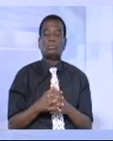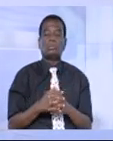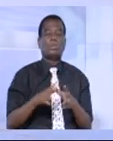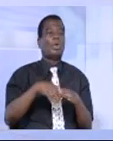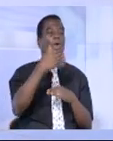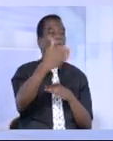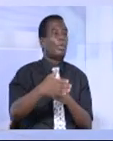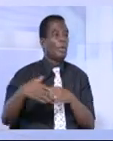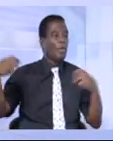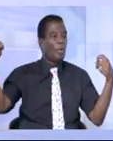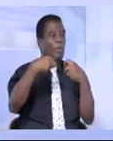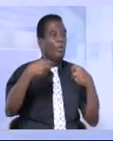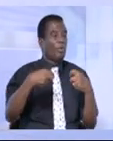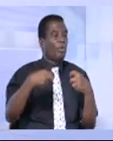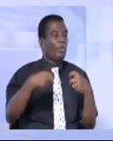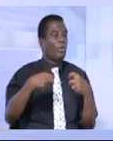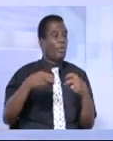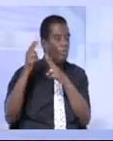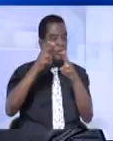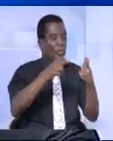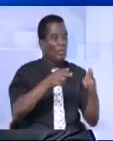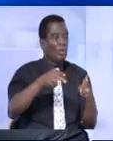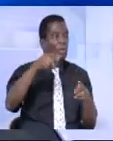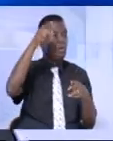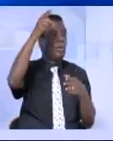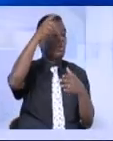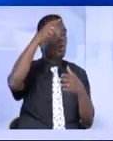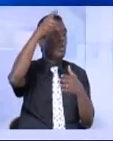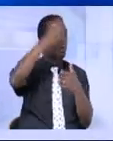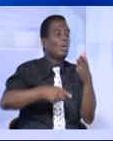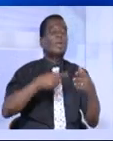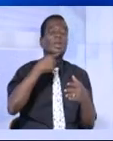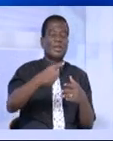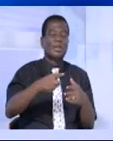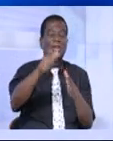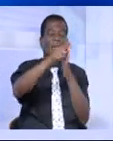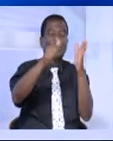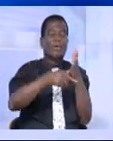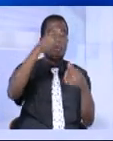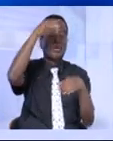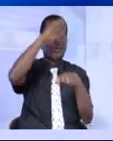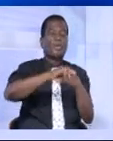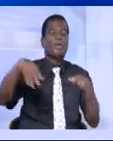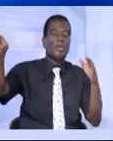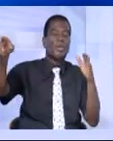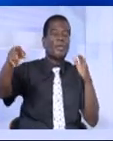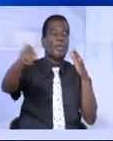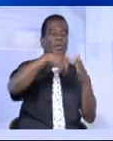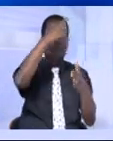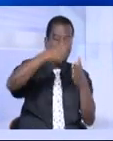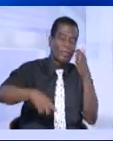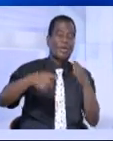Et après ces attaques, cette interrogation, que dit la loi sur la répression du terrorisme ? Gabriel Zani a